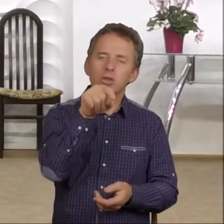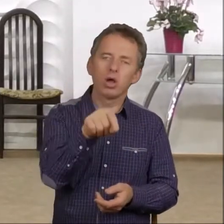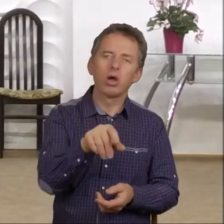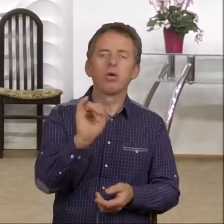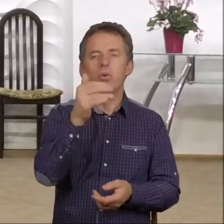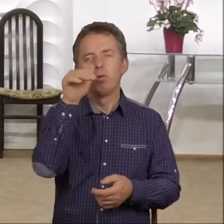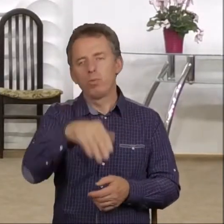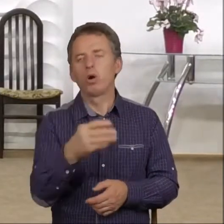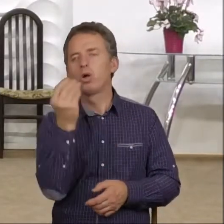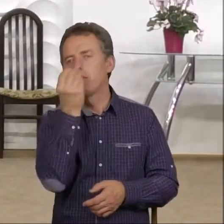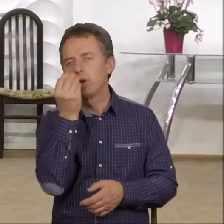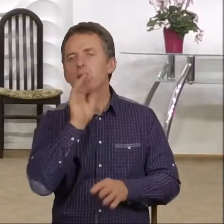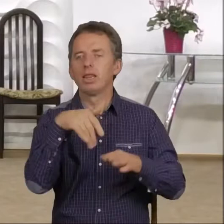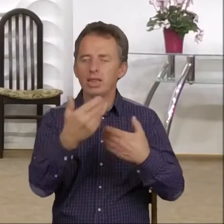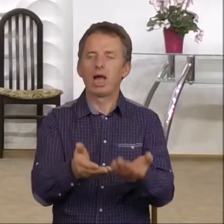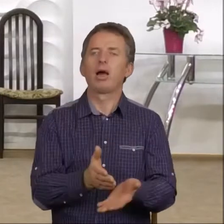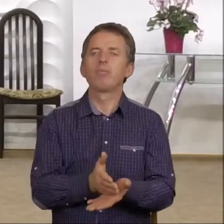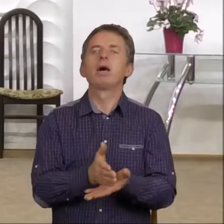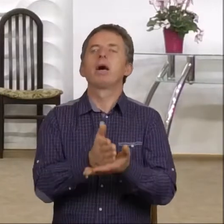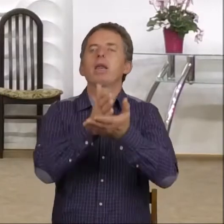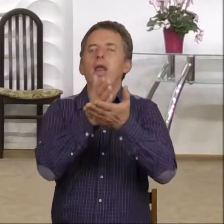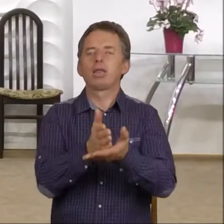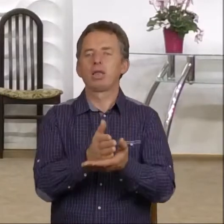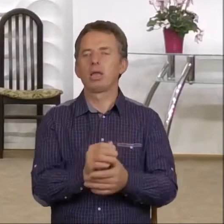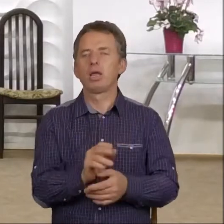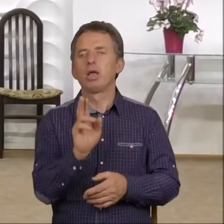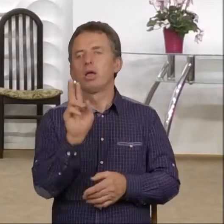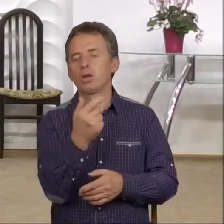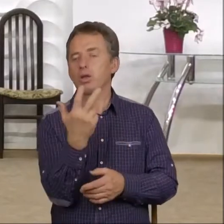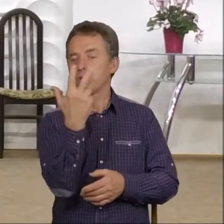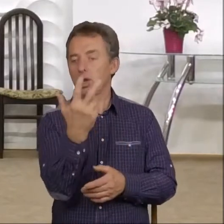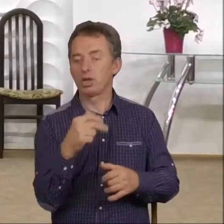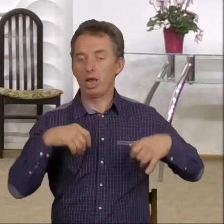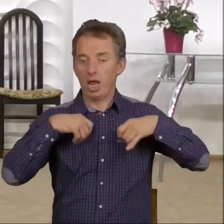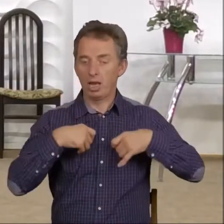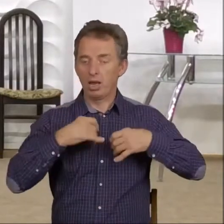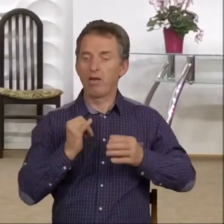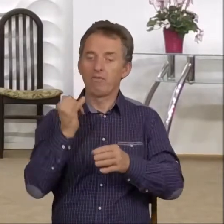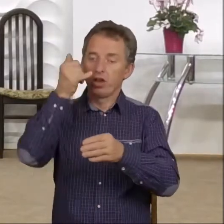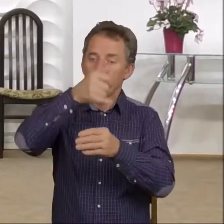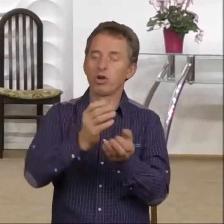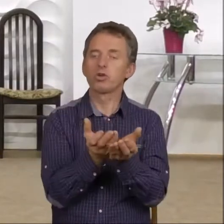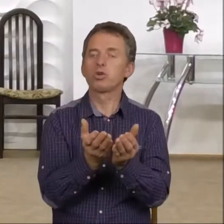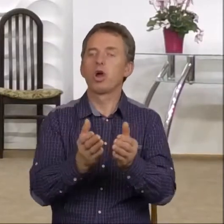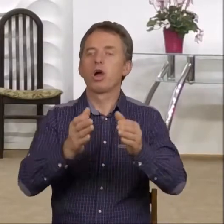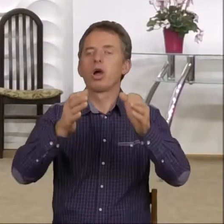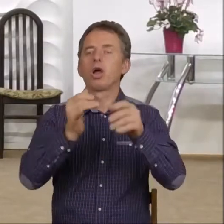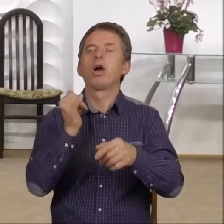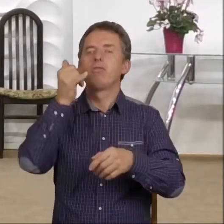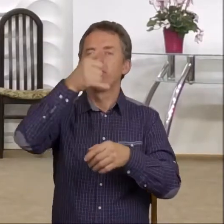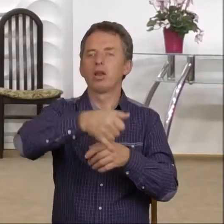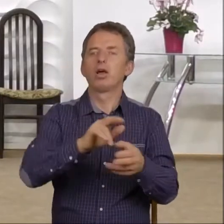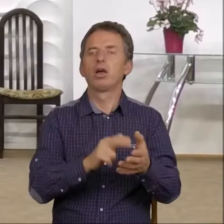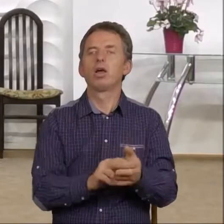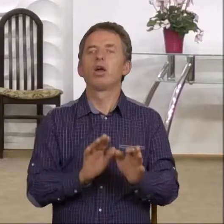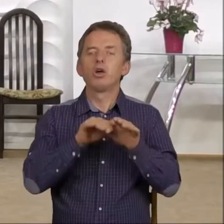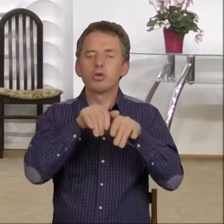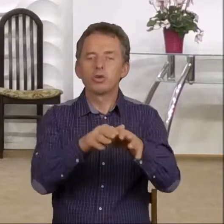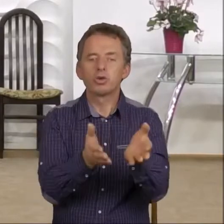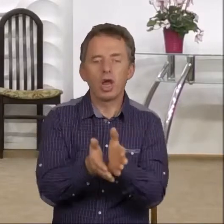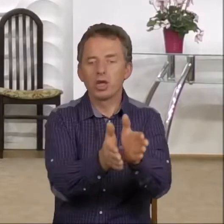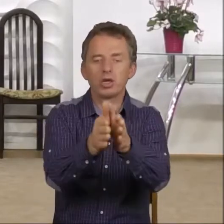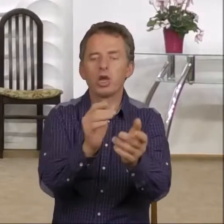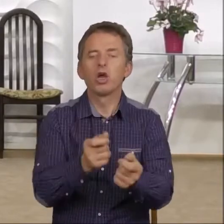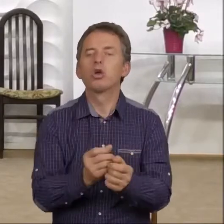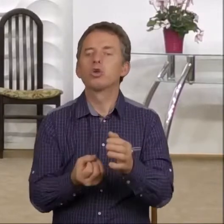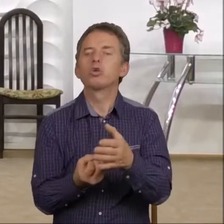bez morza sobie damy radę. Ale kiedy trzeci anioł wylewa swoją czaszę, to wylewa na rzeki i źródła